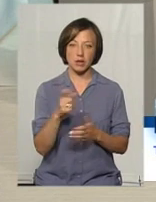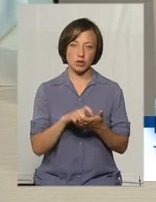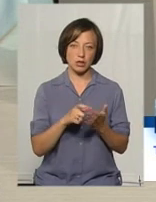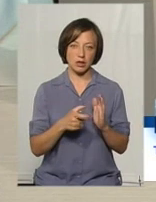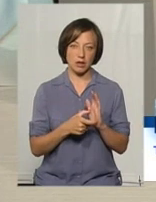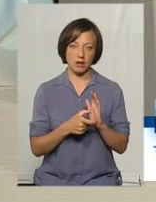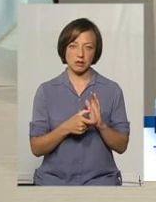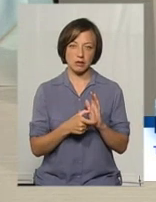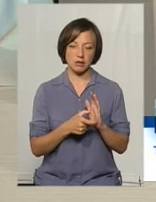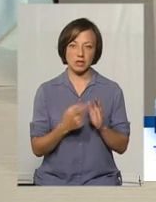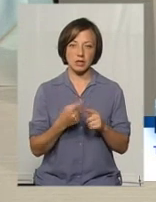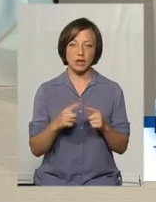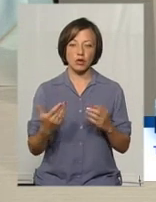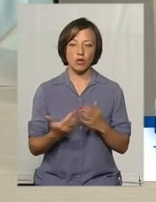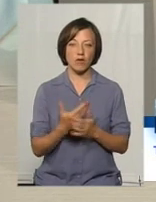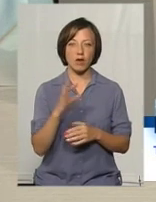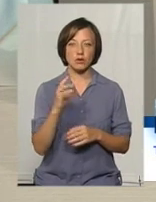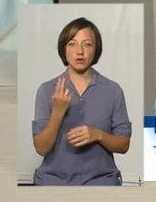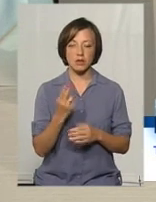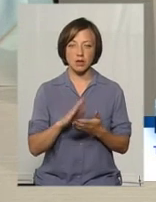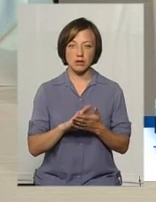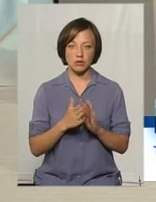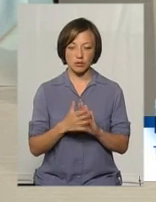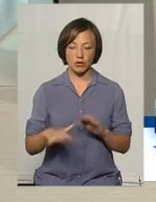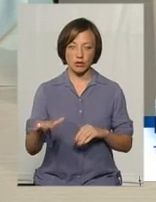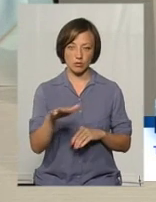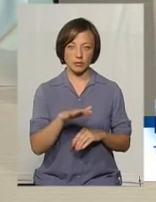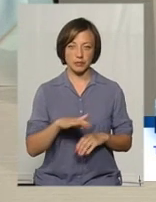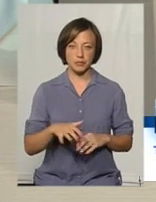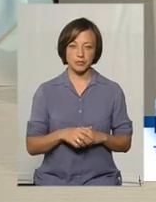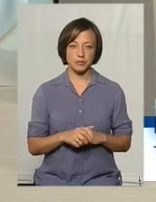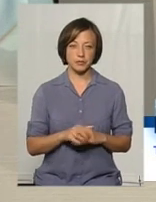вона приходить в перший клас? Це нова соціальна середовище.